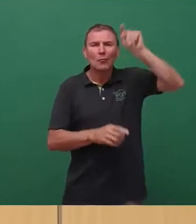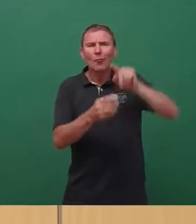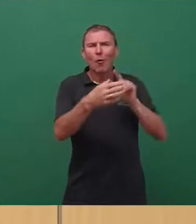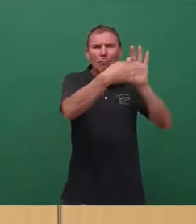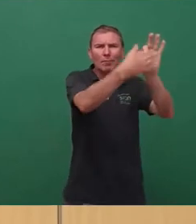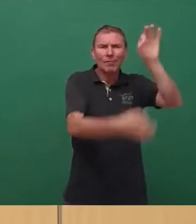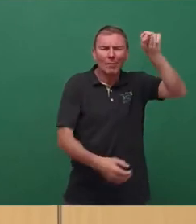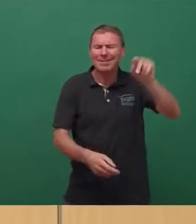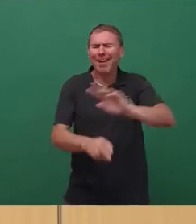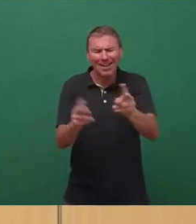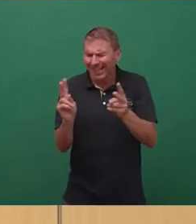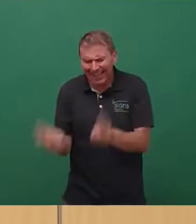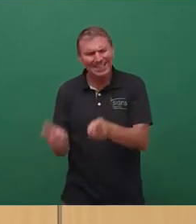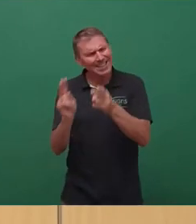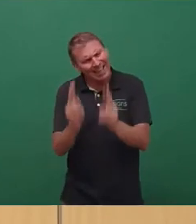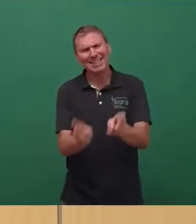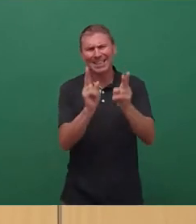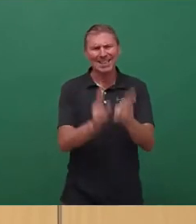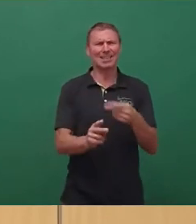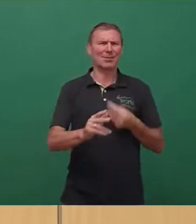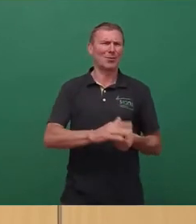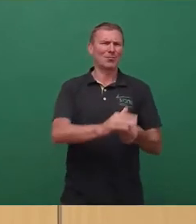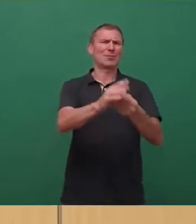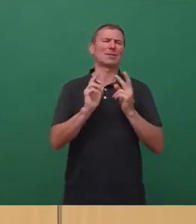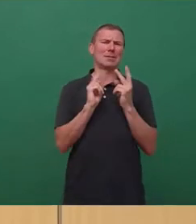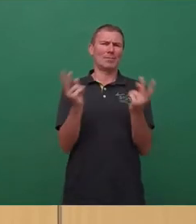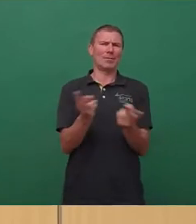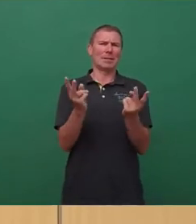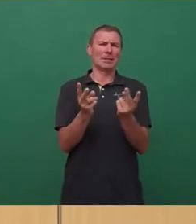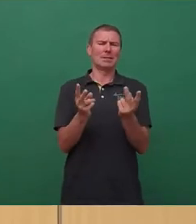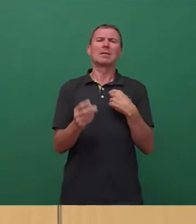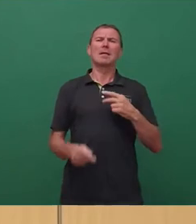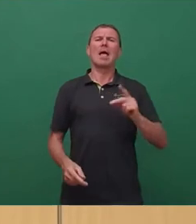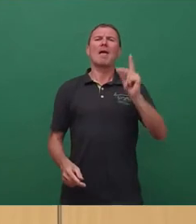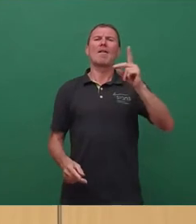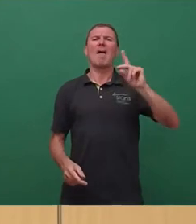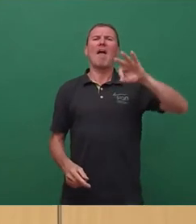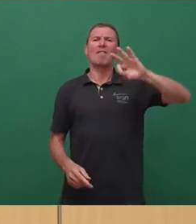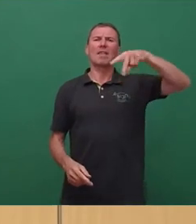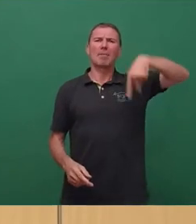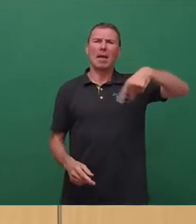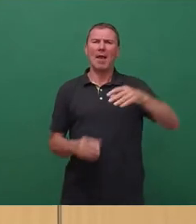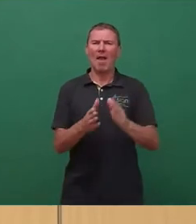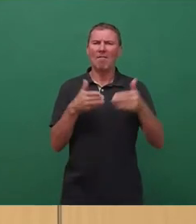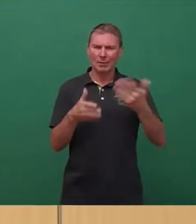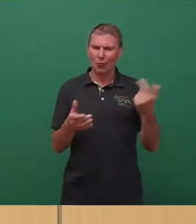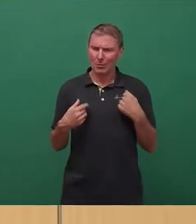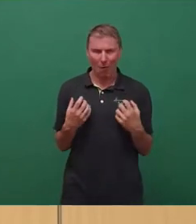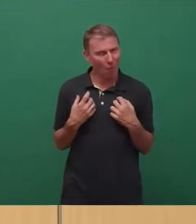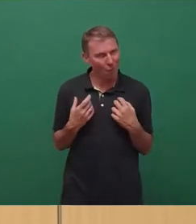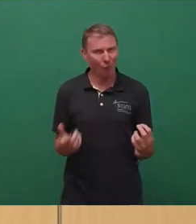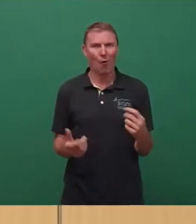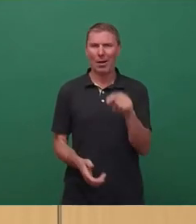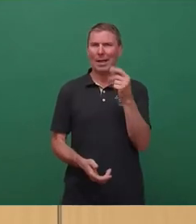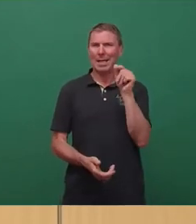richtig, alles gut, findet unsere Unterstützung. Wir als FDP-Fraktion sind natürlich auch sehr froh, dass das Geld für die